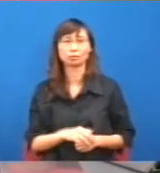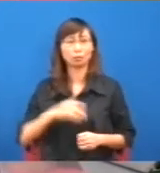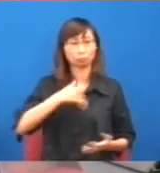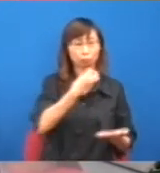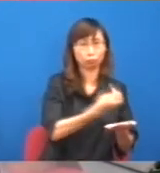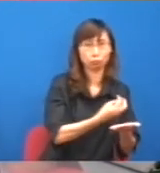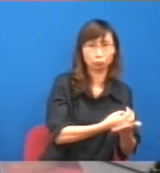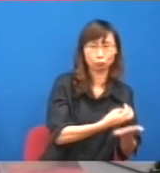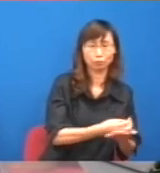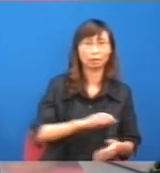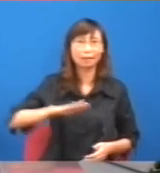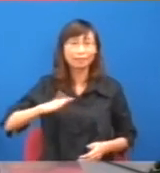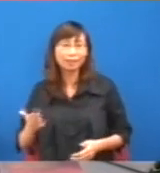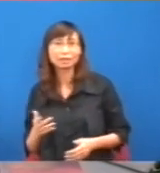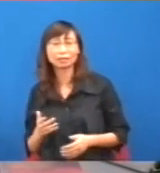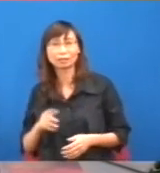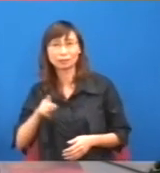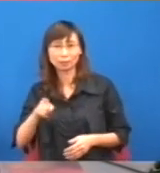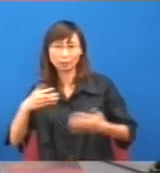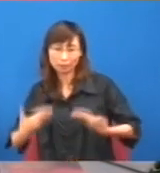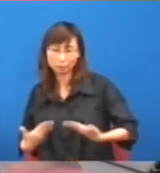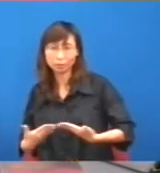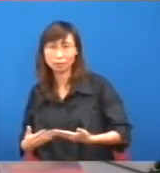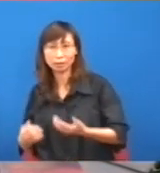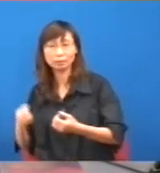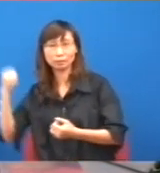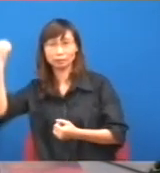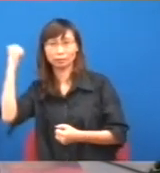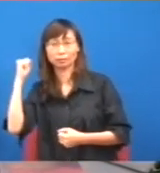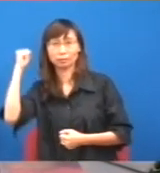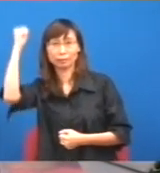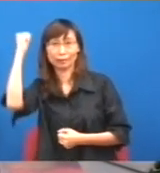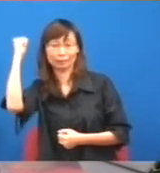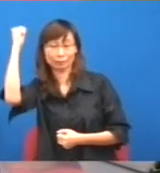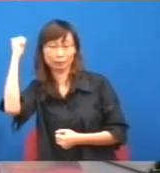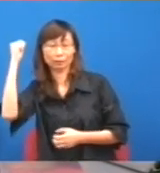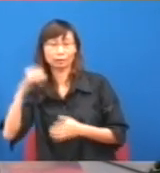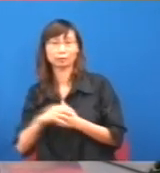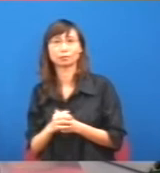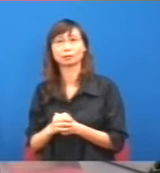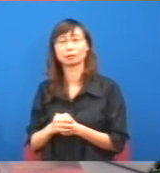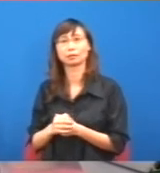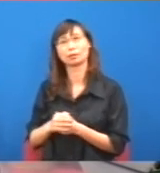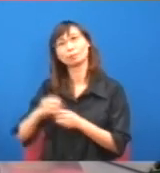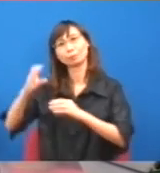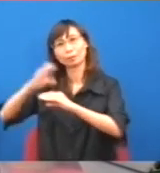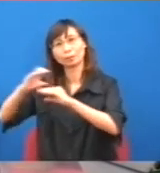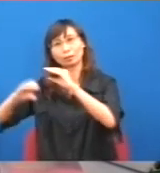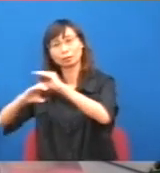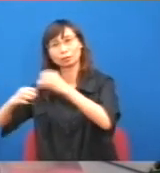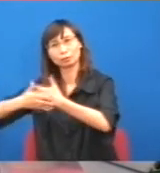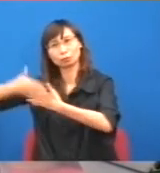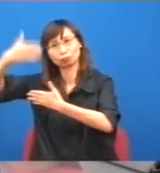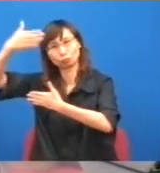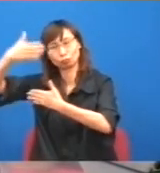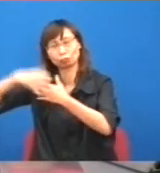有錢人才會發達的東西呢,你怎樣去支持這個領會呢,你怎樣支持現在,這個特區